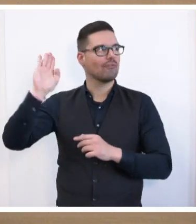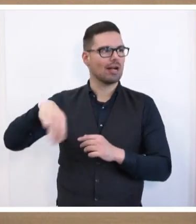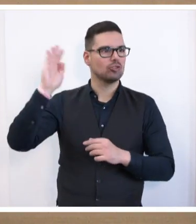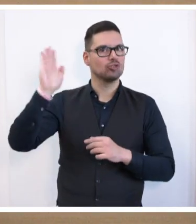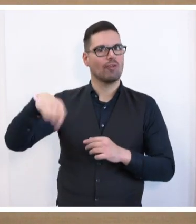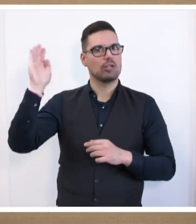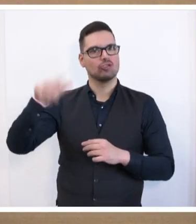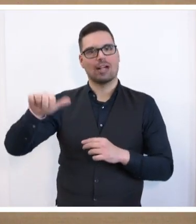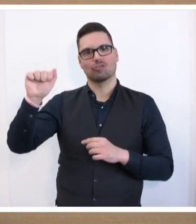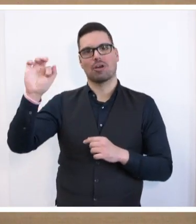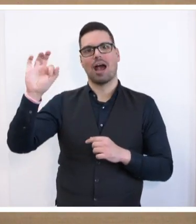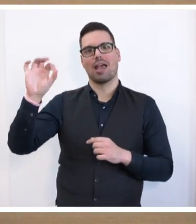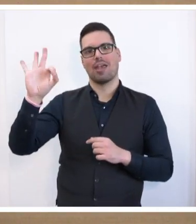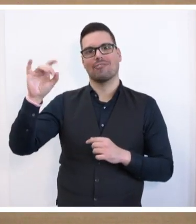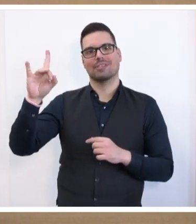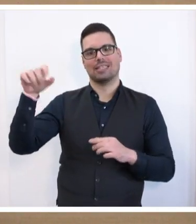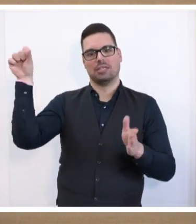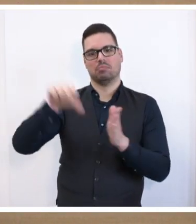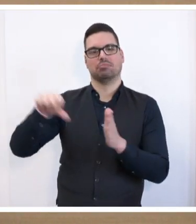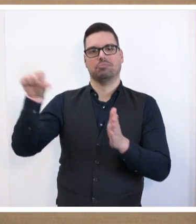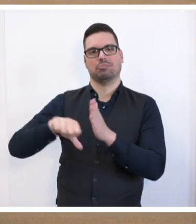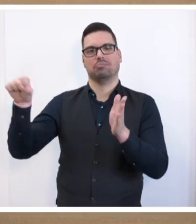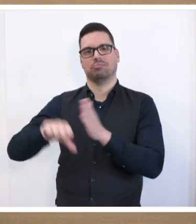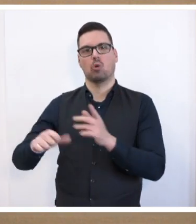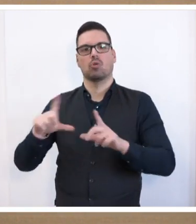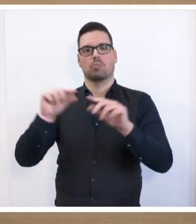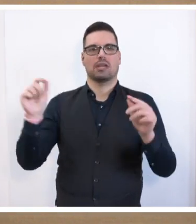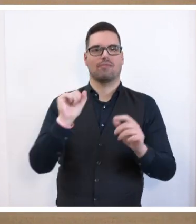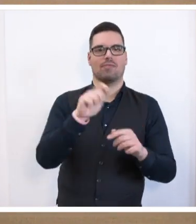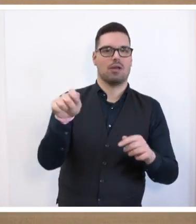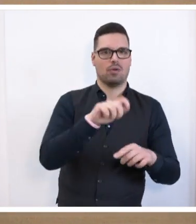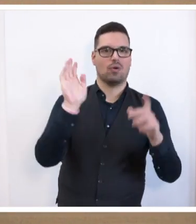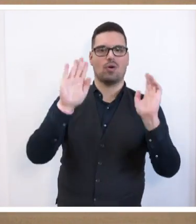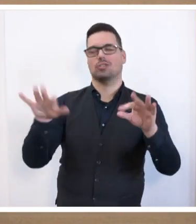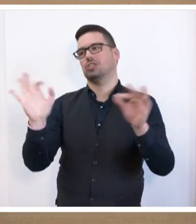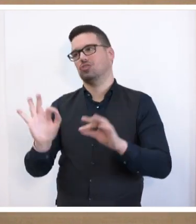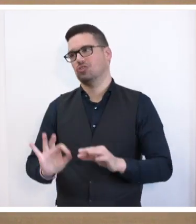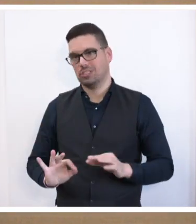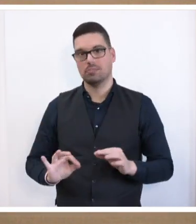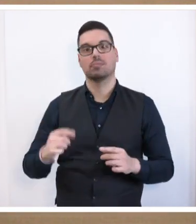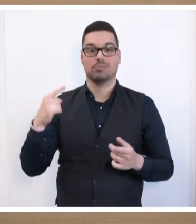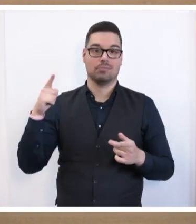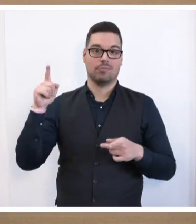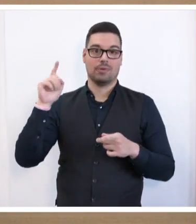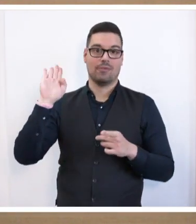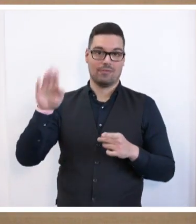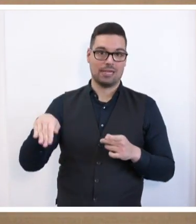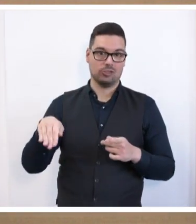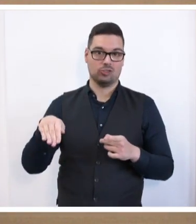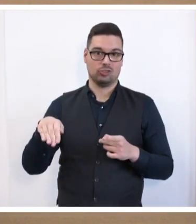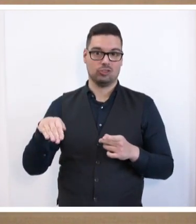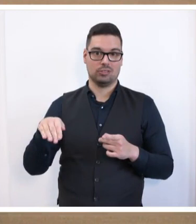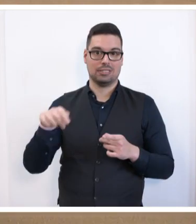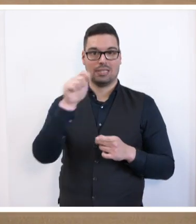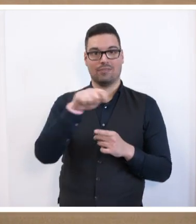echten Wahlen, wenn man seine Briefwahlarmee noch in die Schlacht führen kann, es doch nicht so schlimm kommt. Weit gefehlt. So haben die